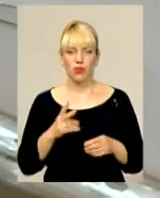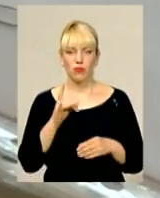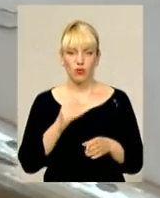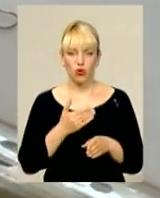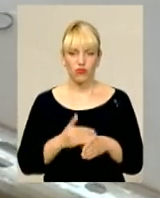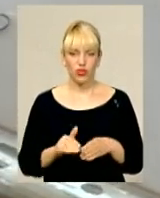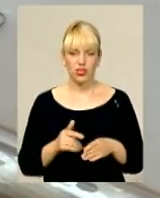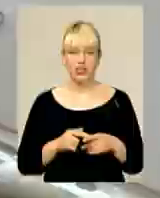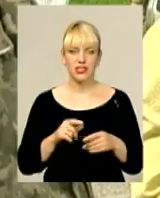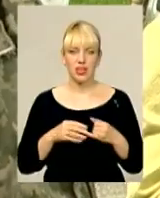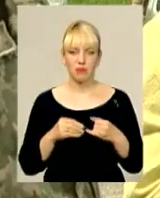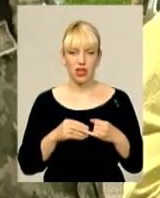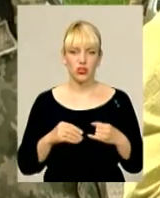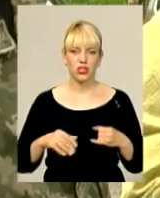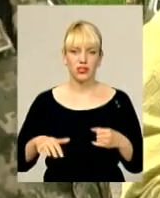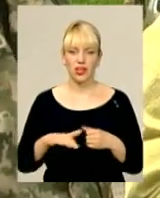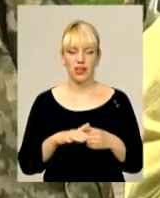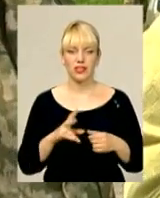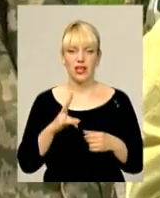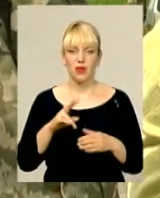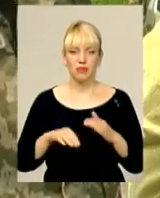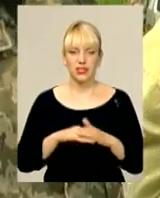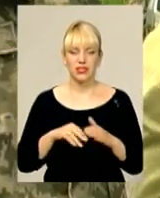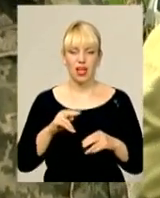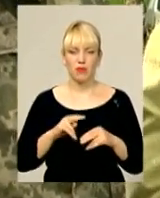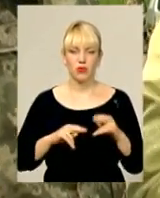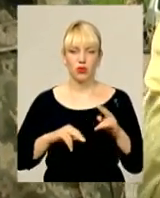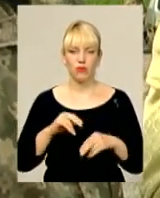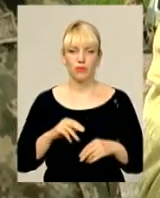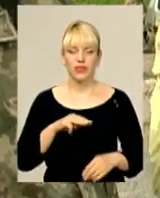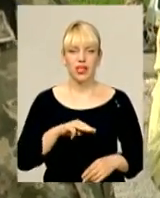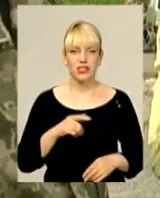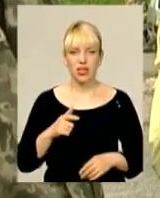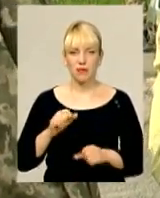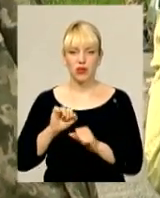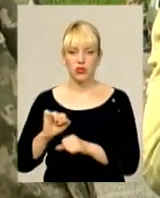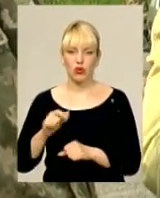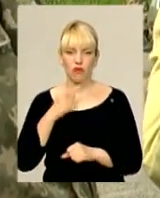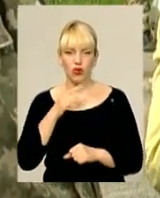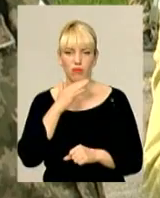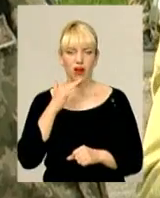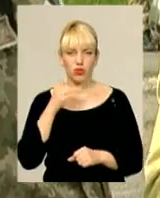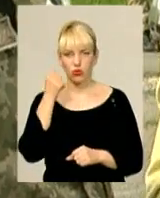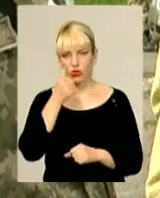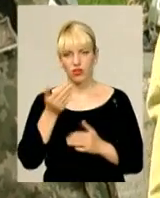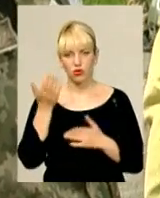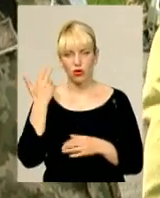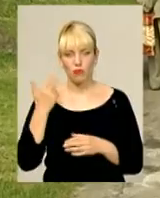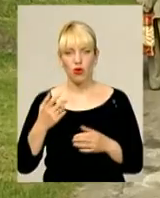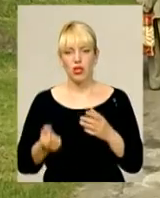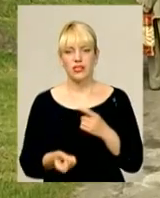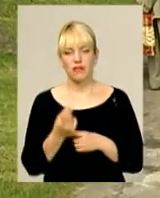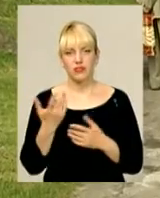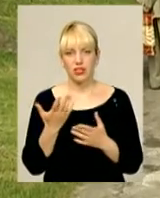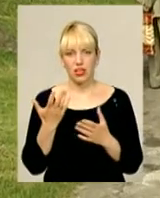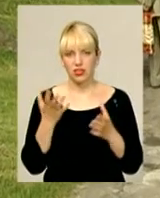ділянки під забудову. Правозахисник Таїса Антонова жартує, у Лісогринівцях багато років тому оселився полтергейст.